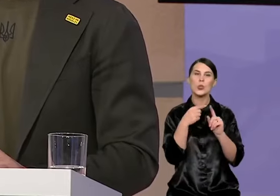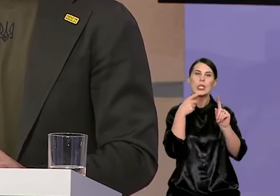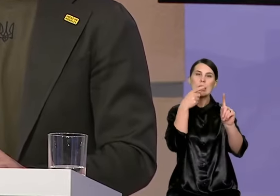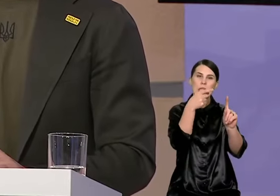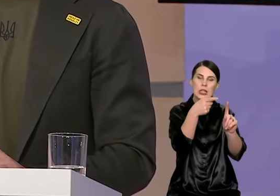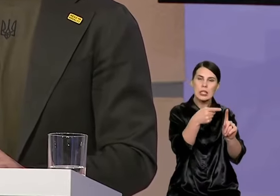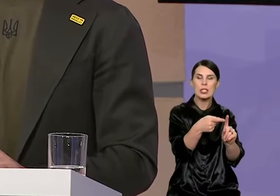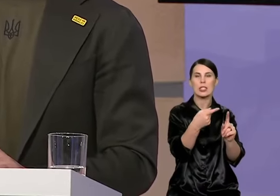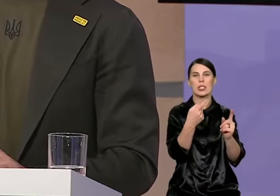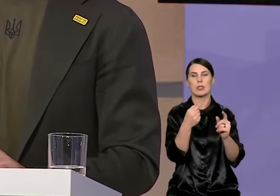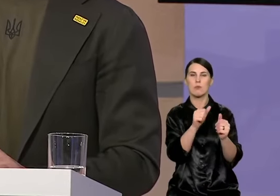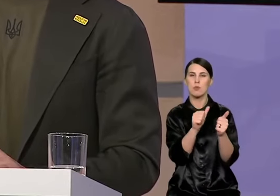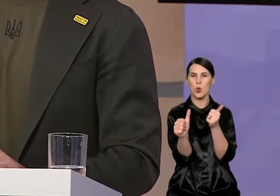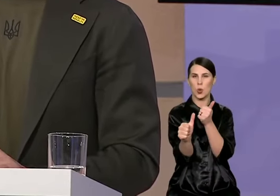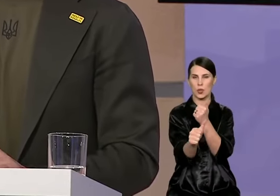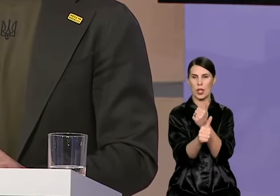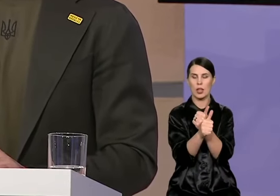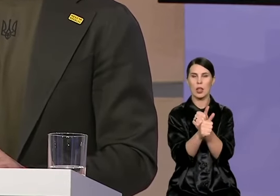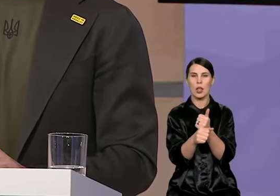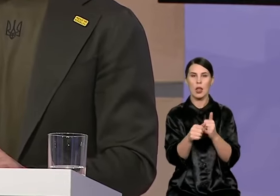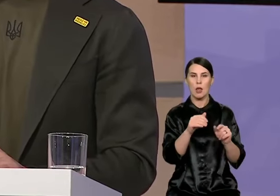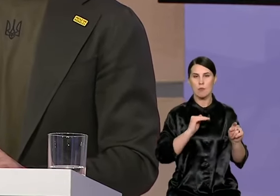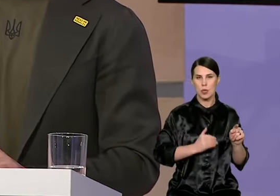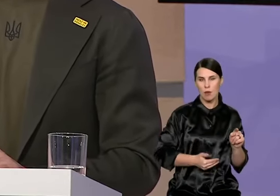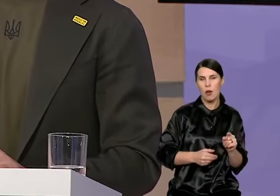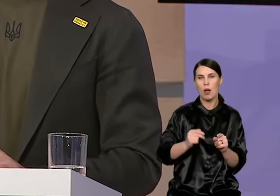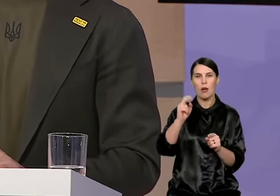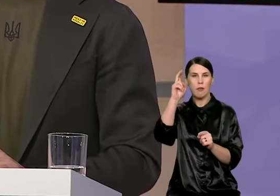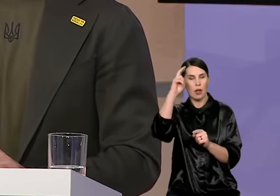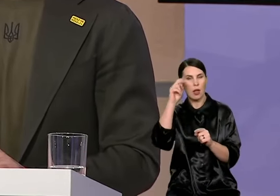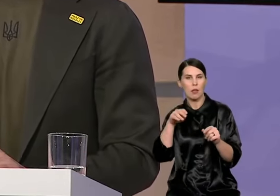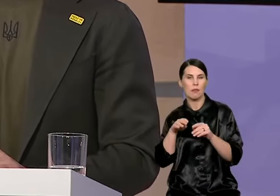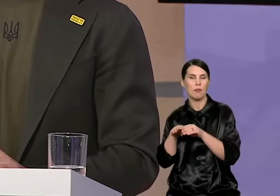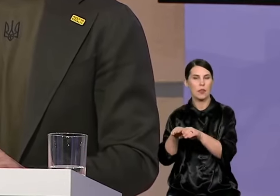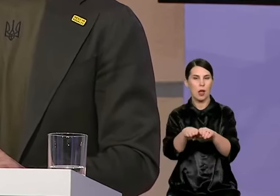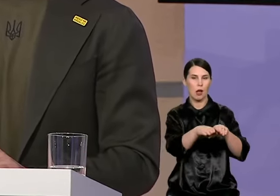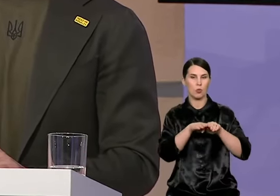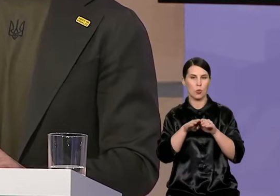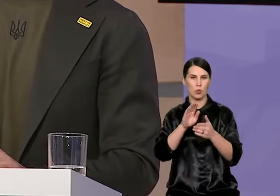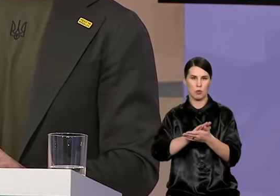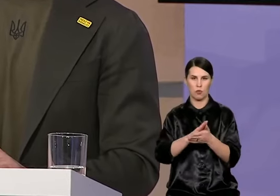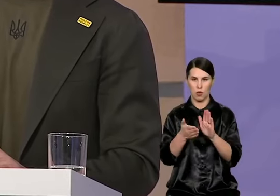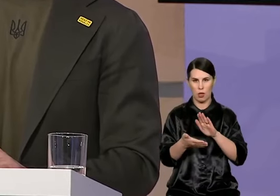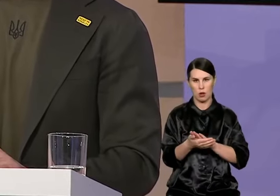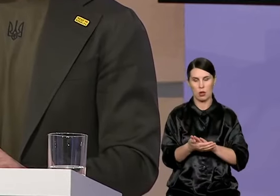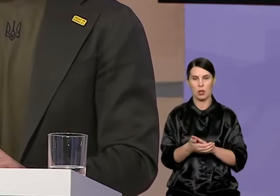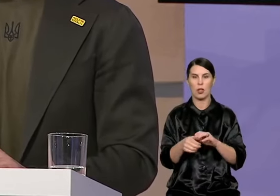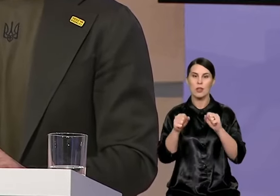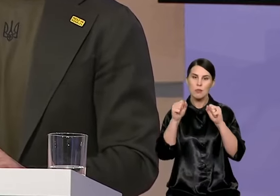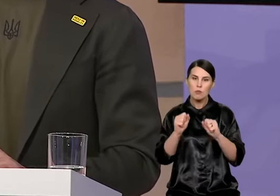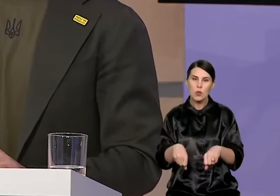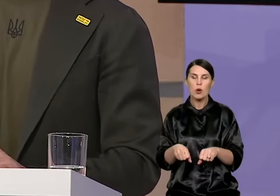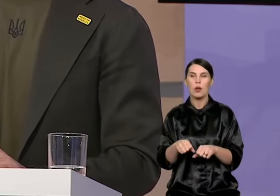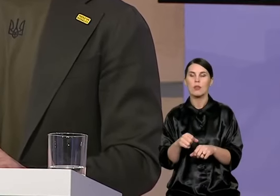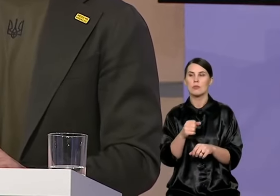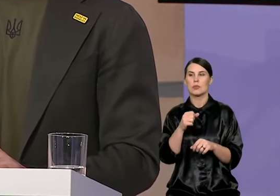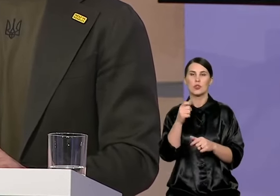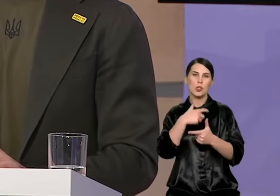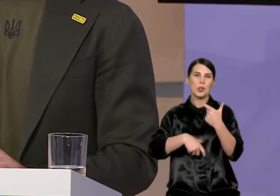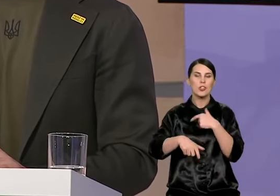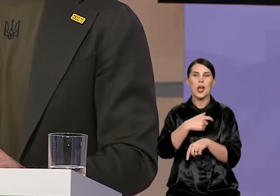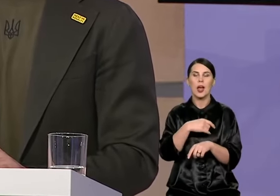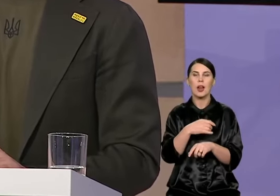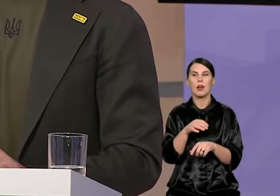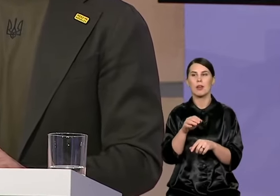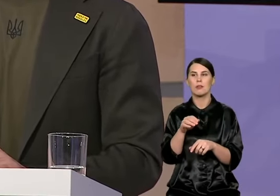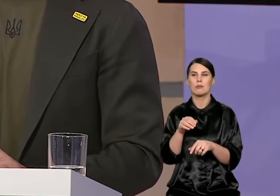krepšelį suvienodinti, užtikrinant galimybę, kad tėvai turėtų pakankamas finansinės paskatas leisti savo vaiką tą darželį, kuris